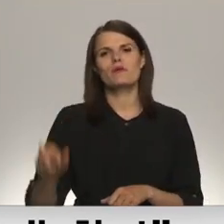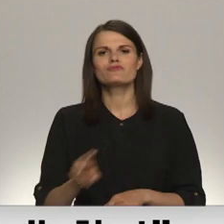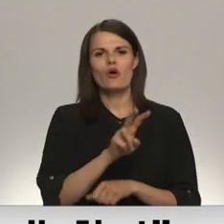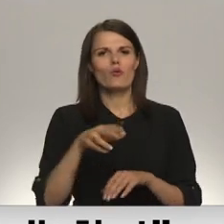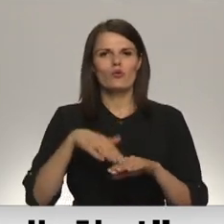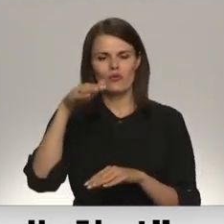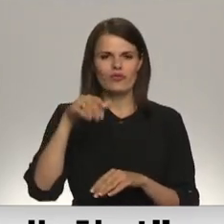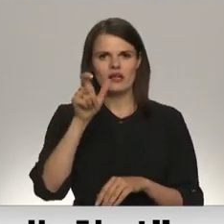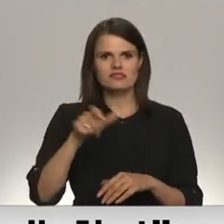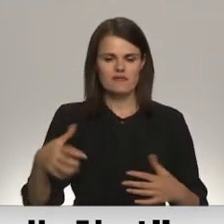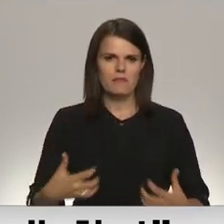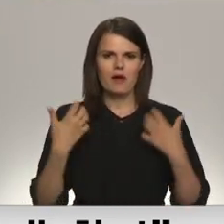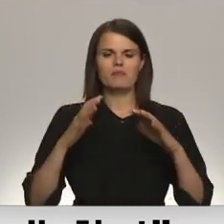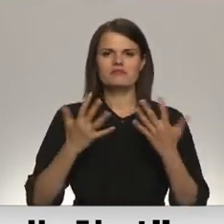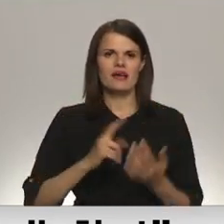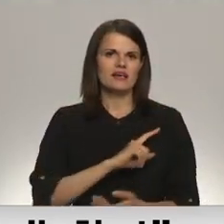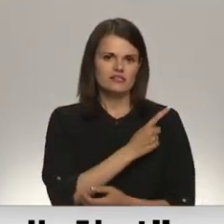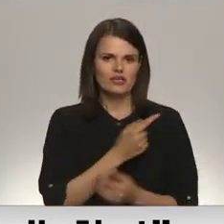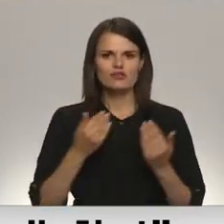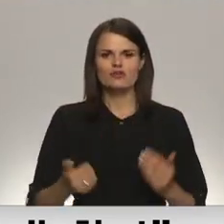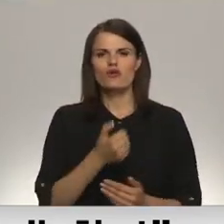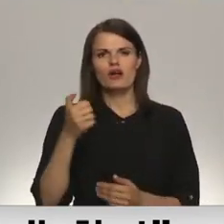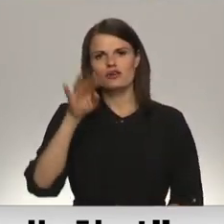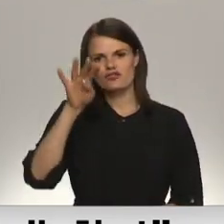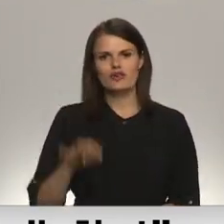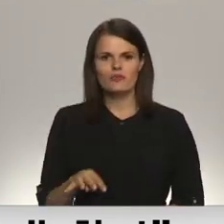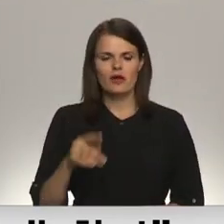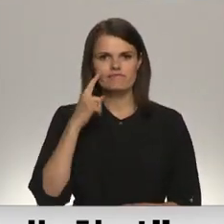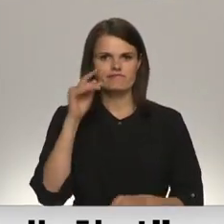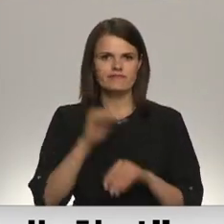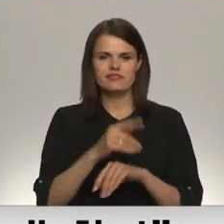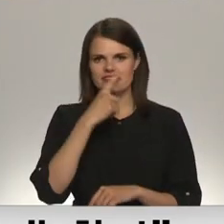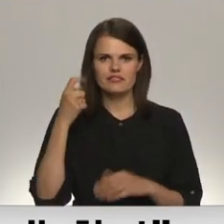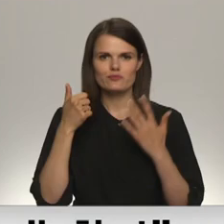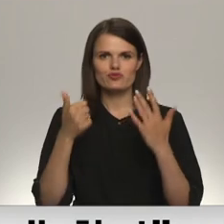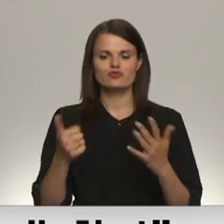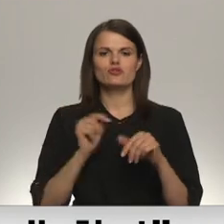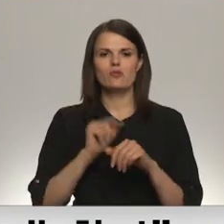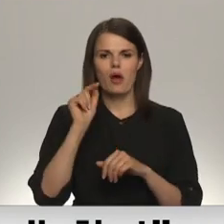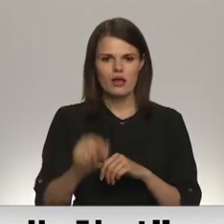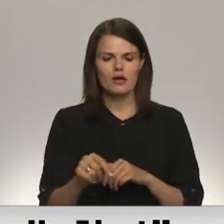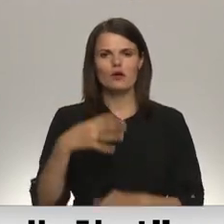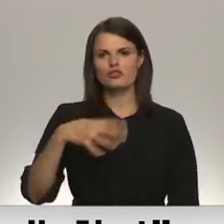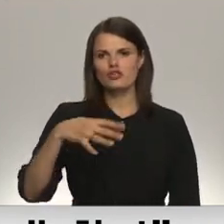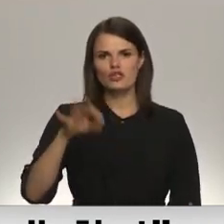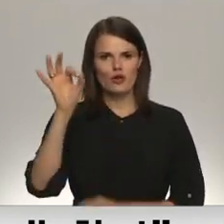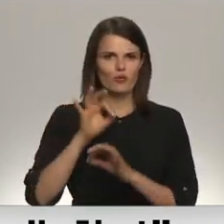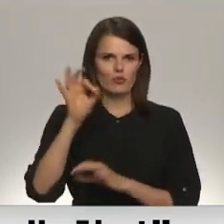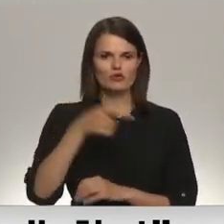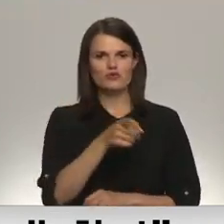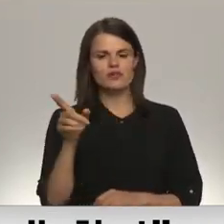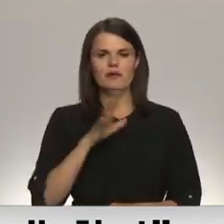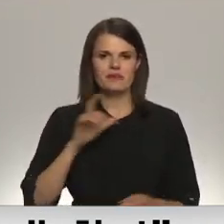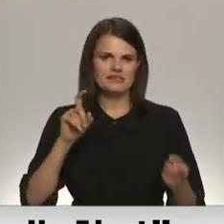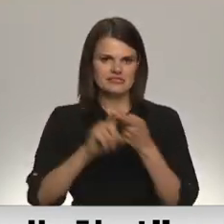kuru dēļ gājēja pārbīsts vai cieši. Šī gada četros mēnešos fiksēta 106 pārkāpumi. 40% no tiem